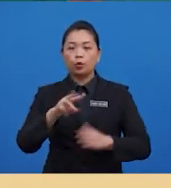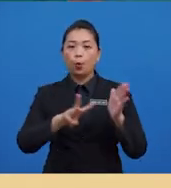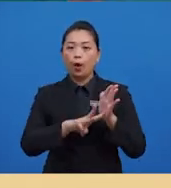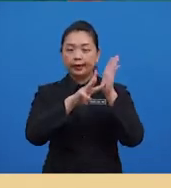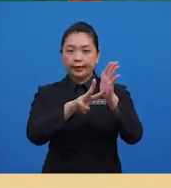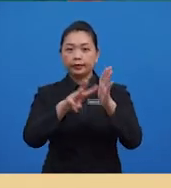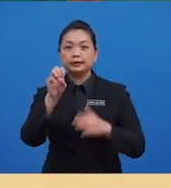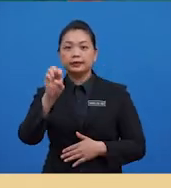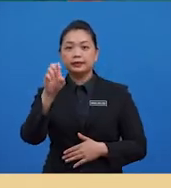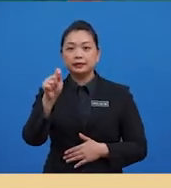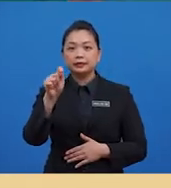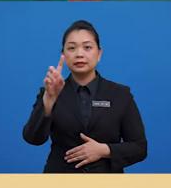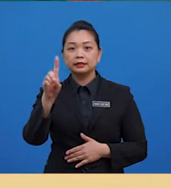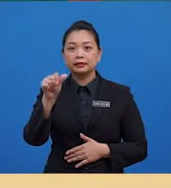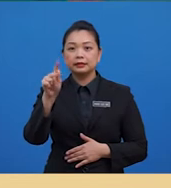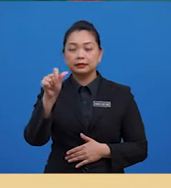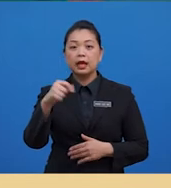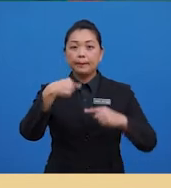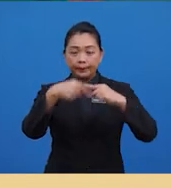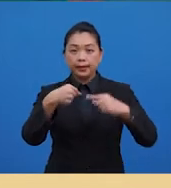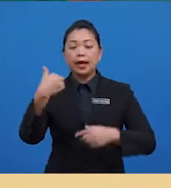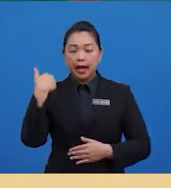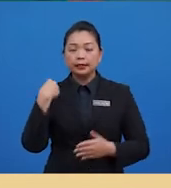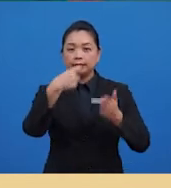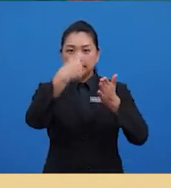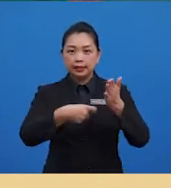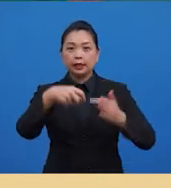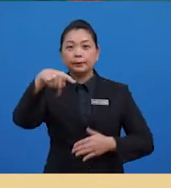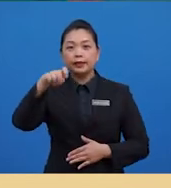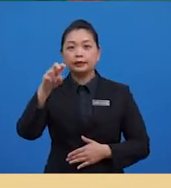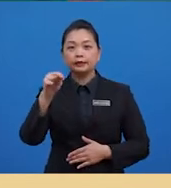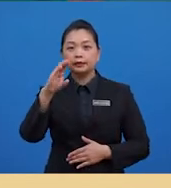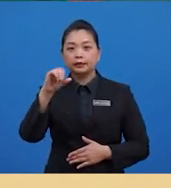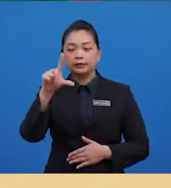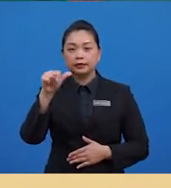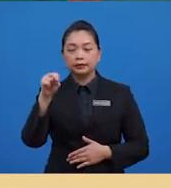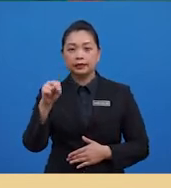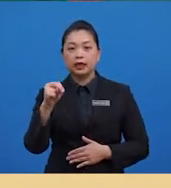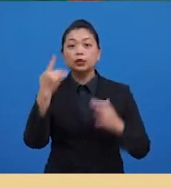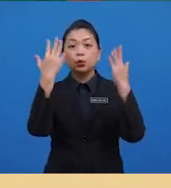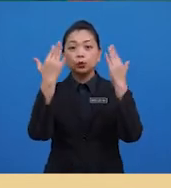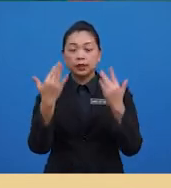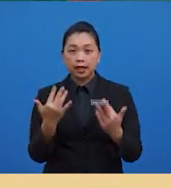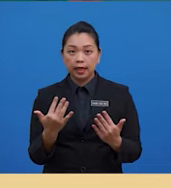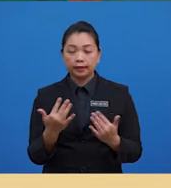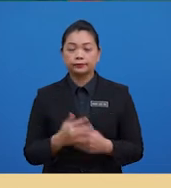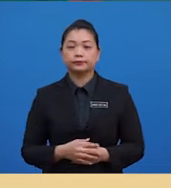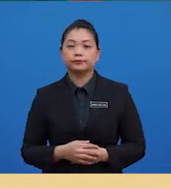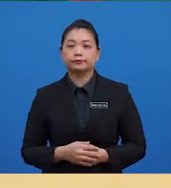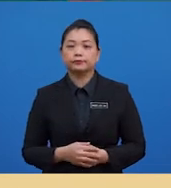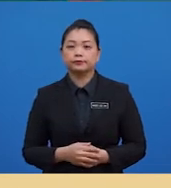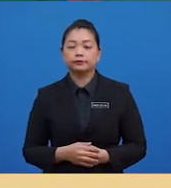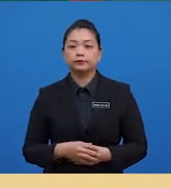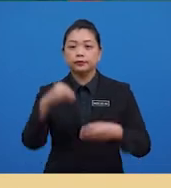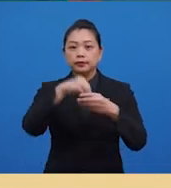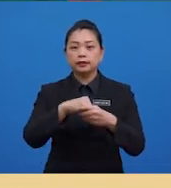mewakili set data apabila wujudnya nilai pencilan. contohnya, ujian IQ di kalangan